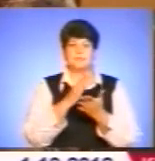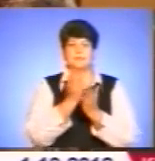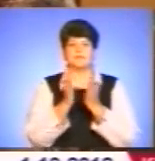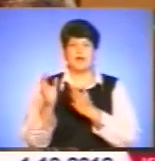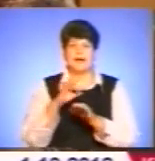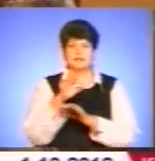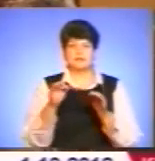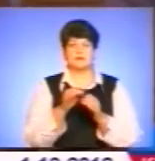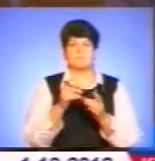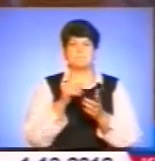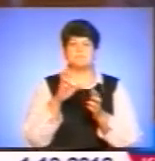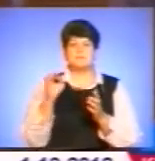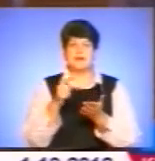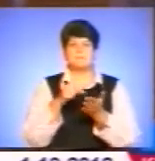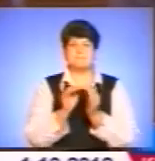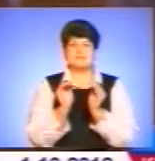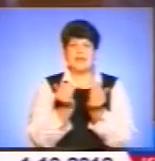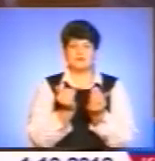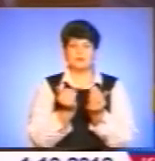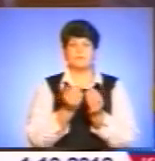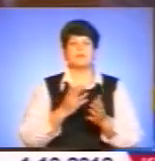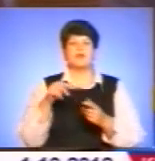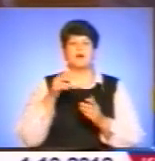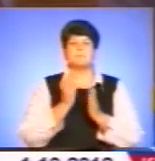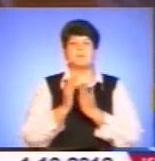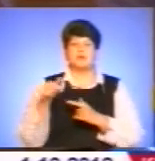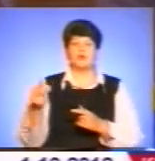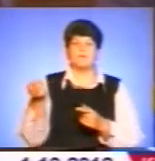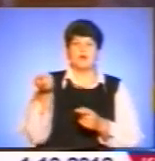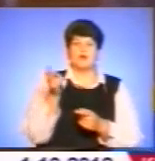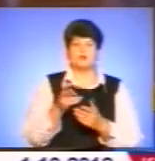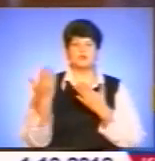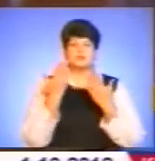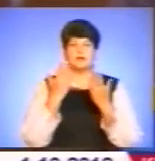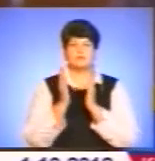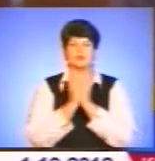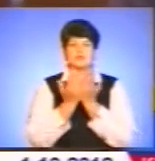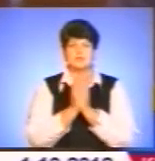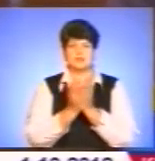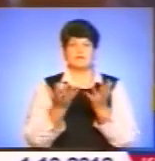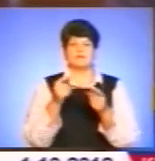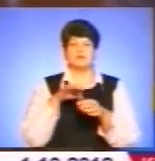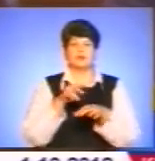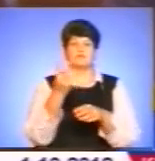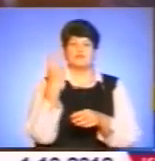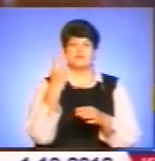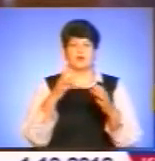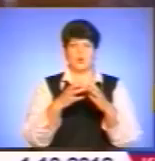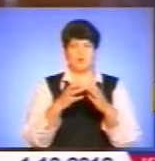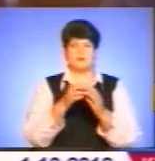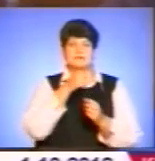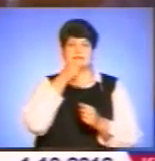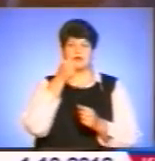сімейного дозвілля. В бібліотеку ходимо, читаємо книжечки, беремо участь у заняття, підвідуємо дві групи, старшою